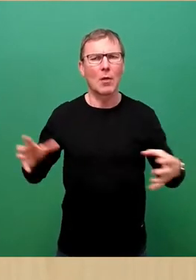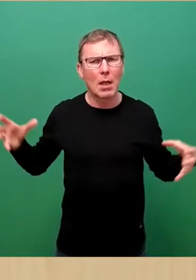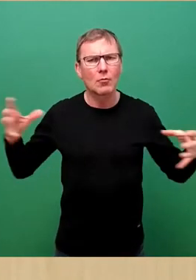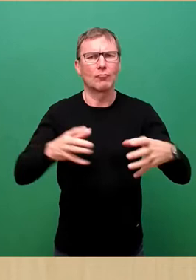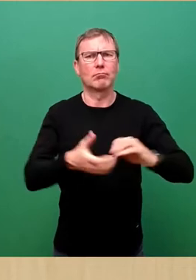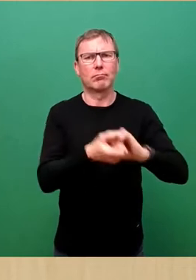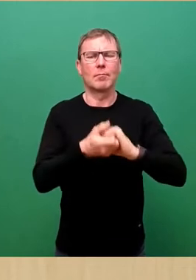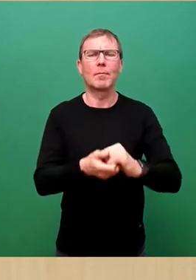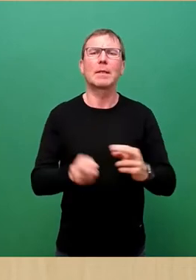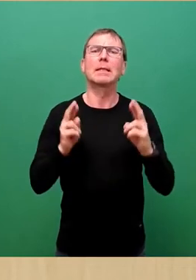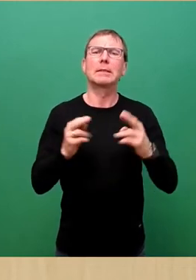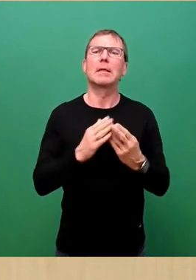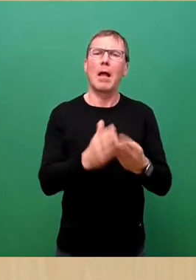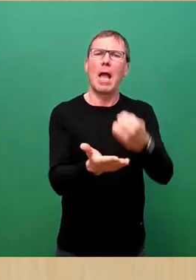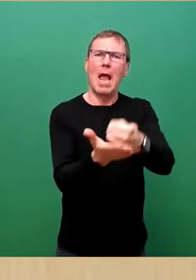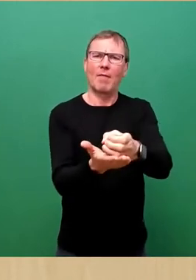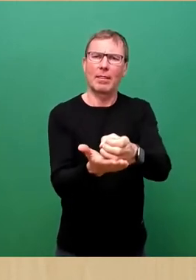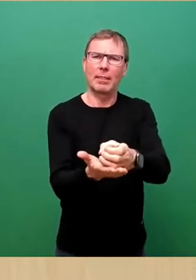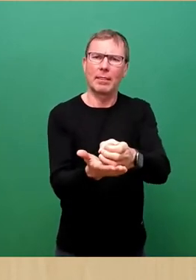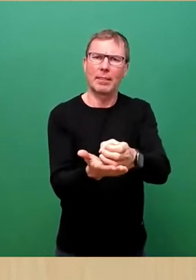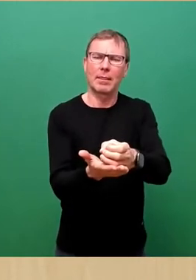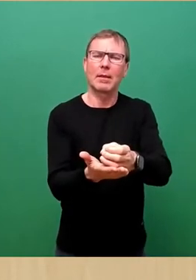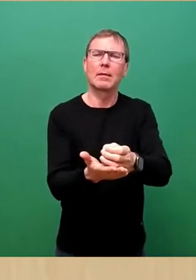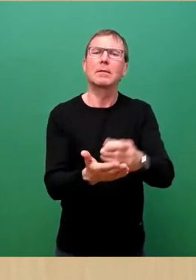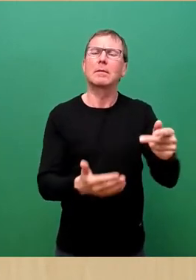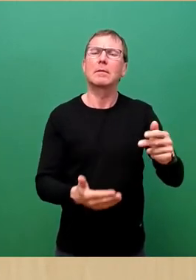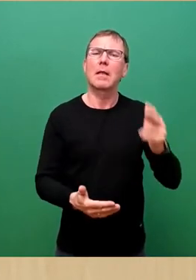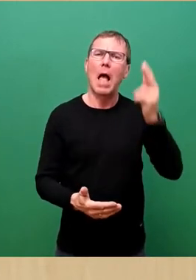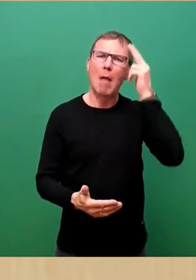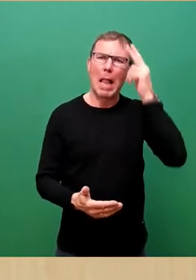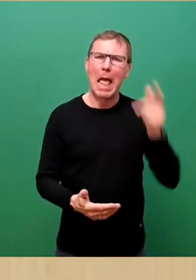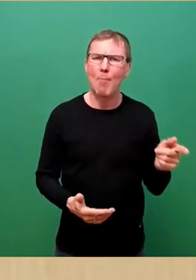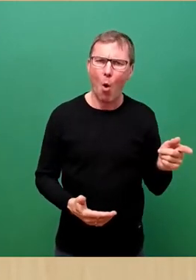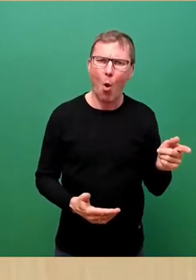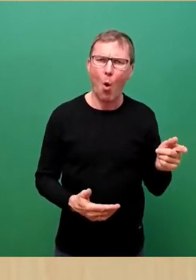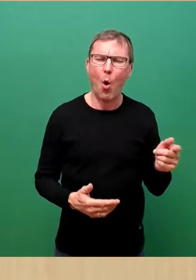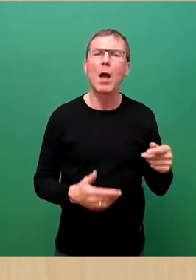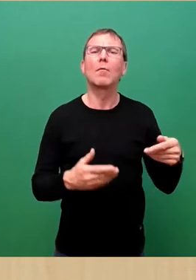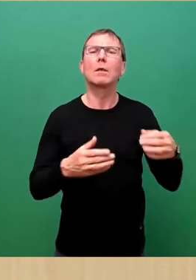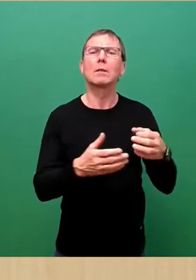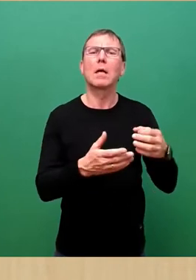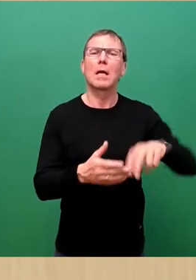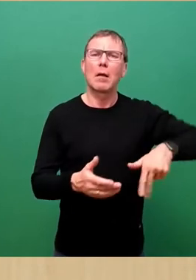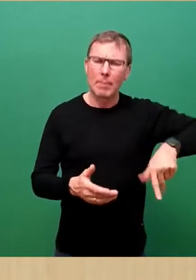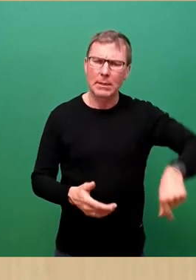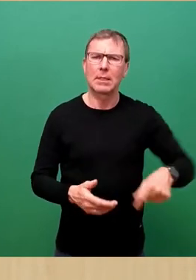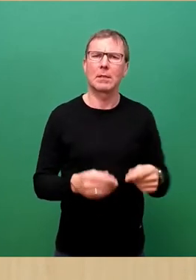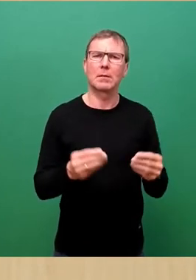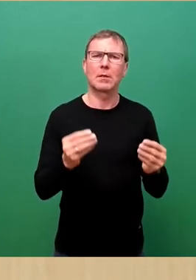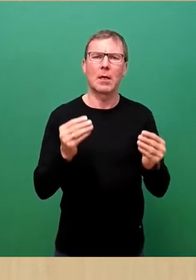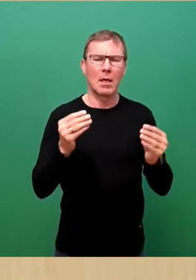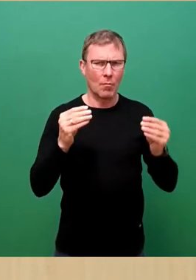Häfen. Die in Palermo, wo dieses Bündnis geschmiedet wurde, anwesenden Bürgermeister betonen,